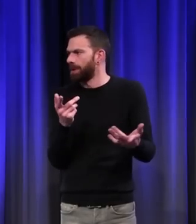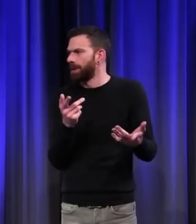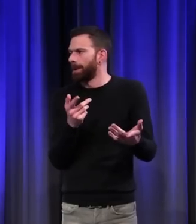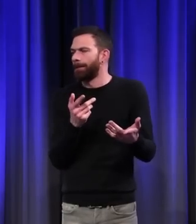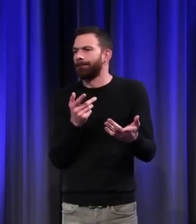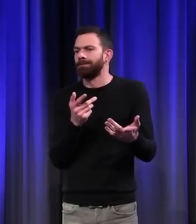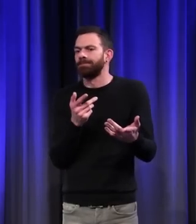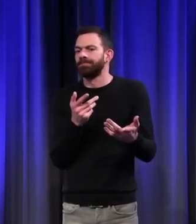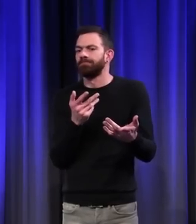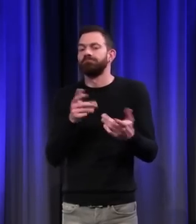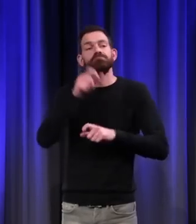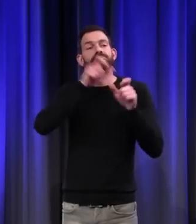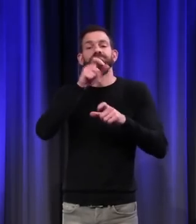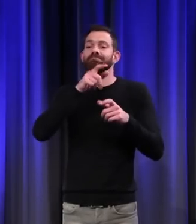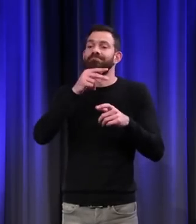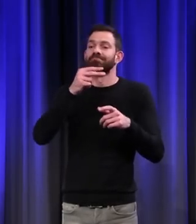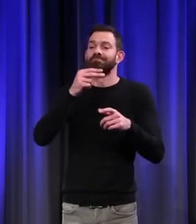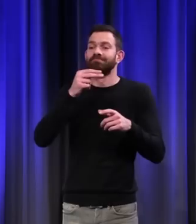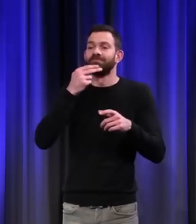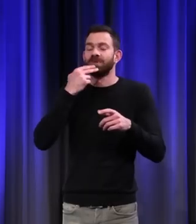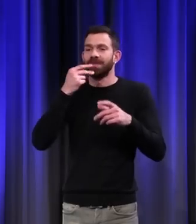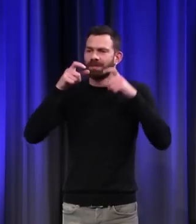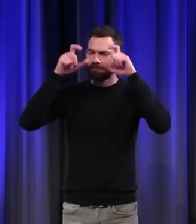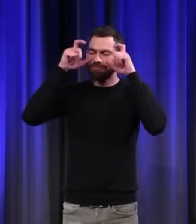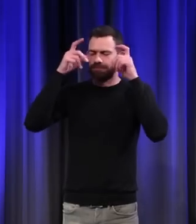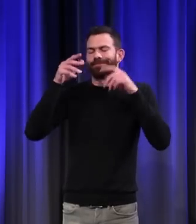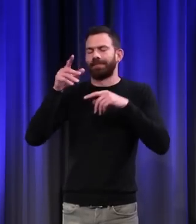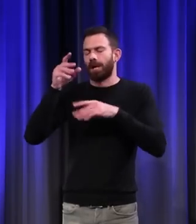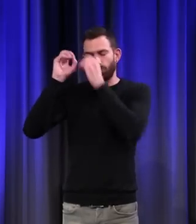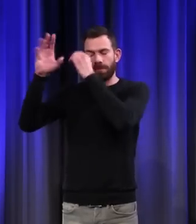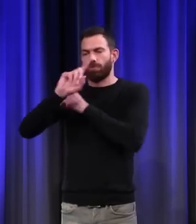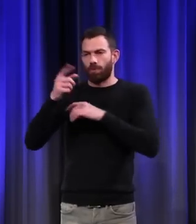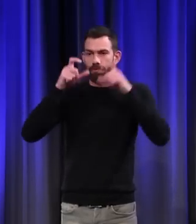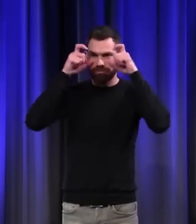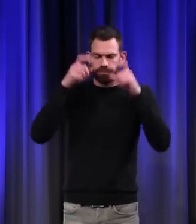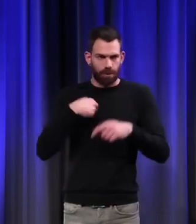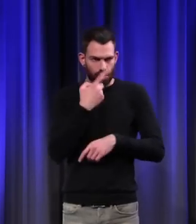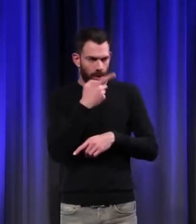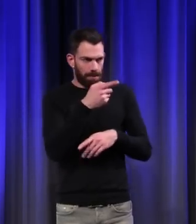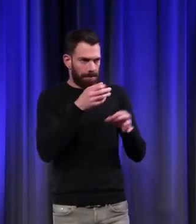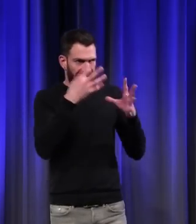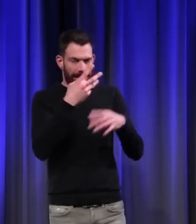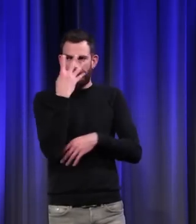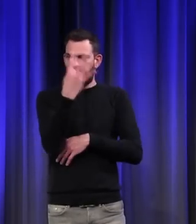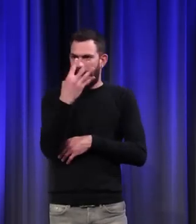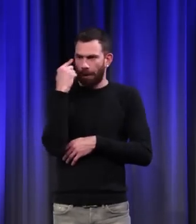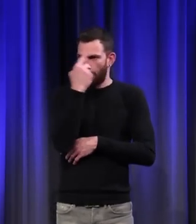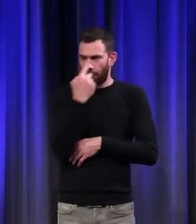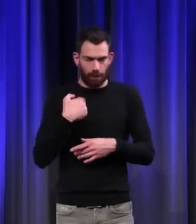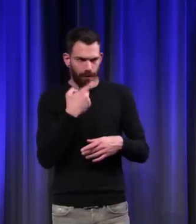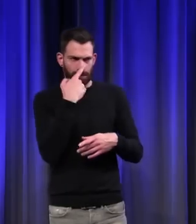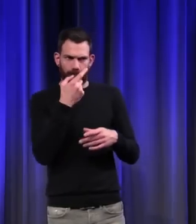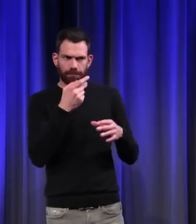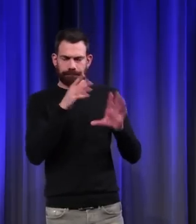où ceux qui s'en servent ont l'air d'avoir quatre yeux au lieu de deux. C'est diabolique, bien sûr. Plus tard, l